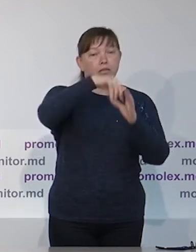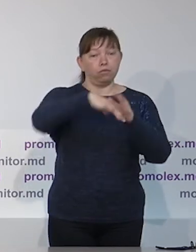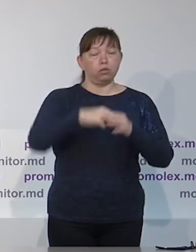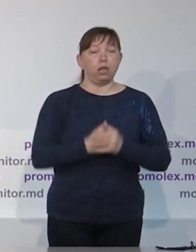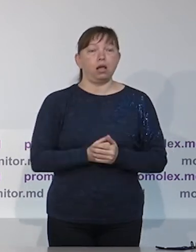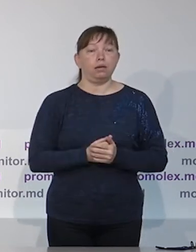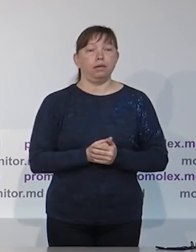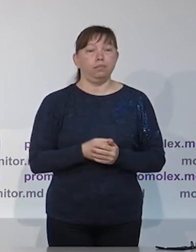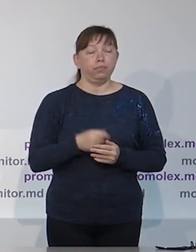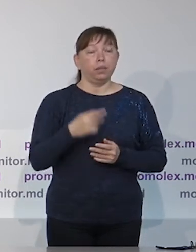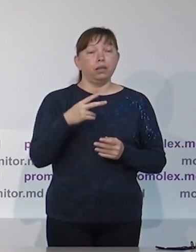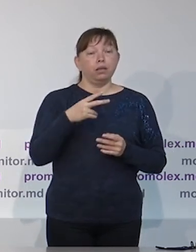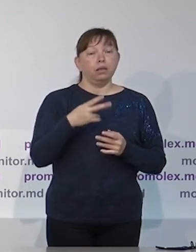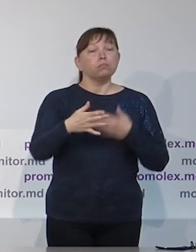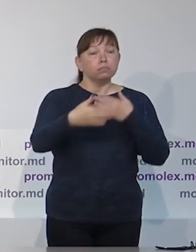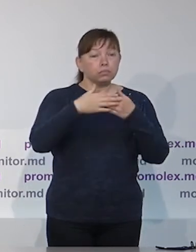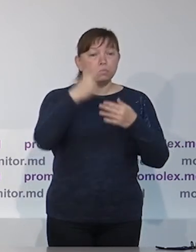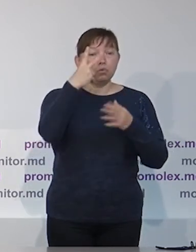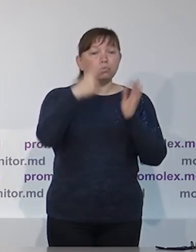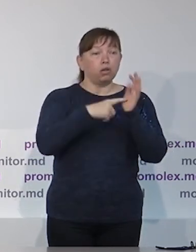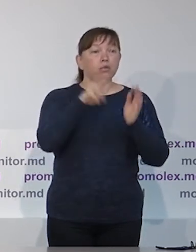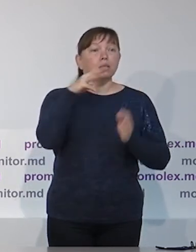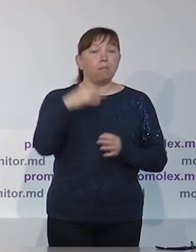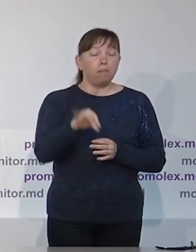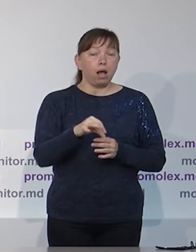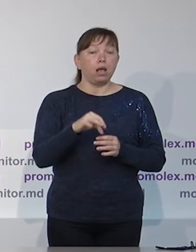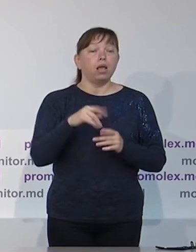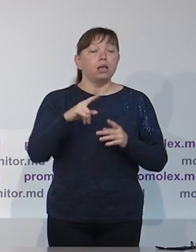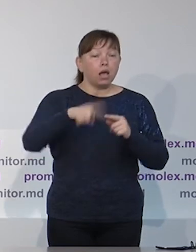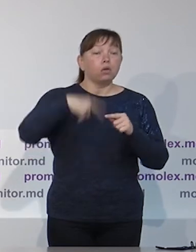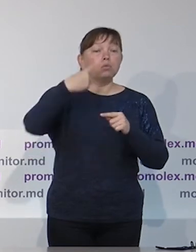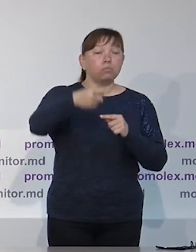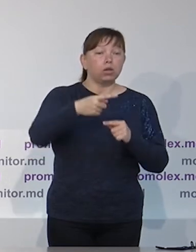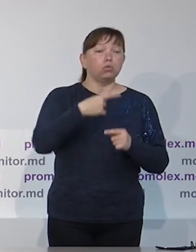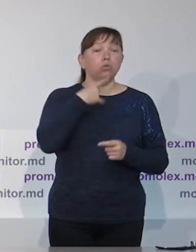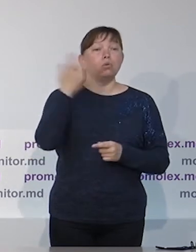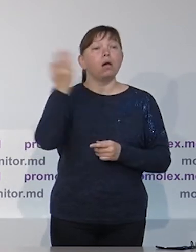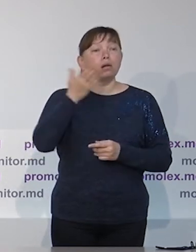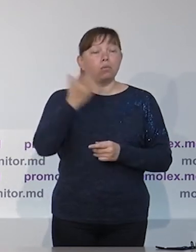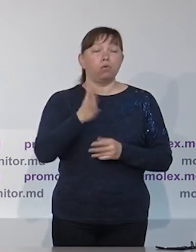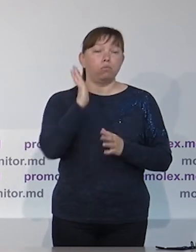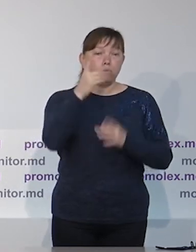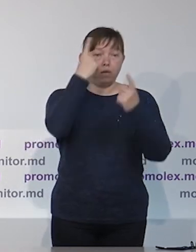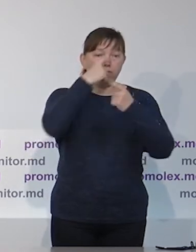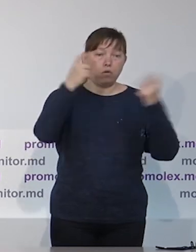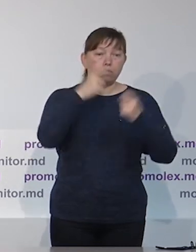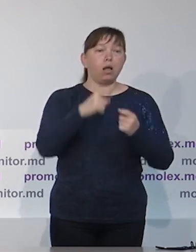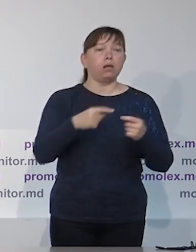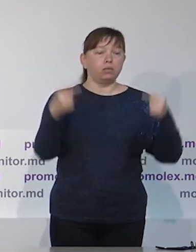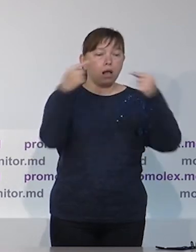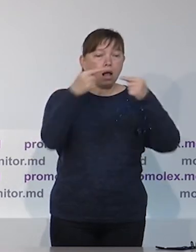Поэтому нам нужно увидеть, сколько будет вот это конечное число